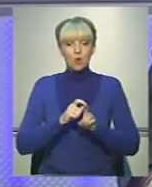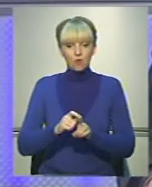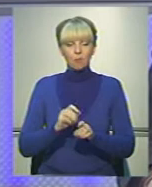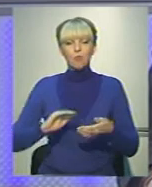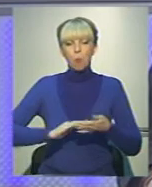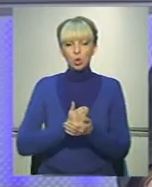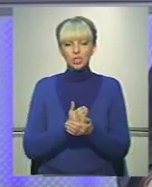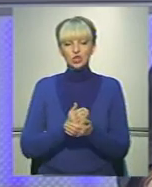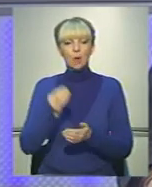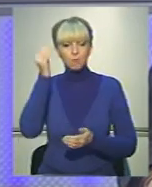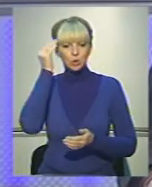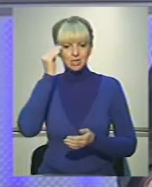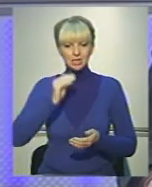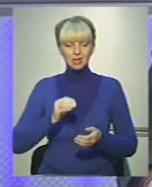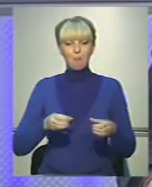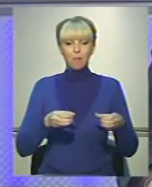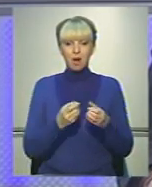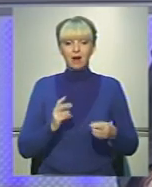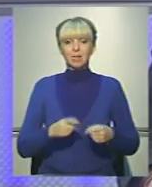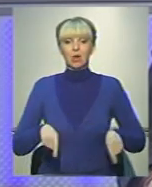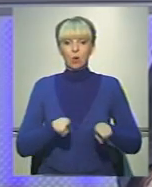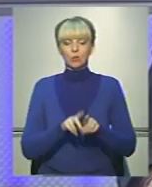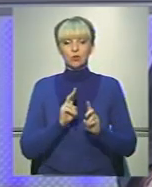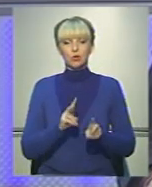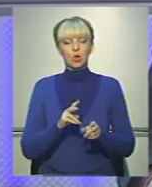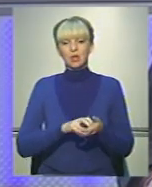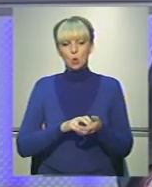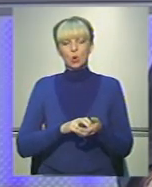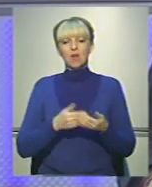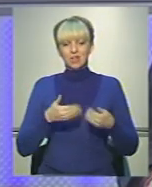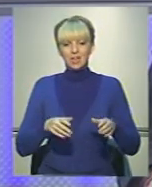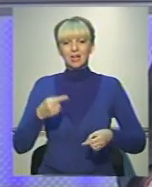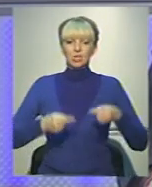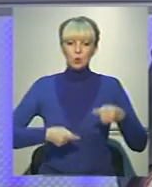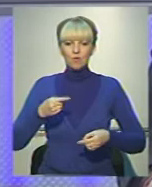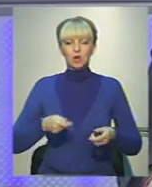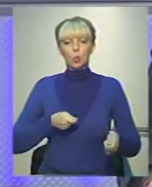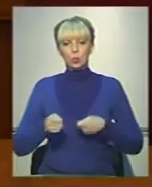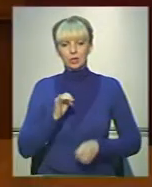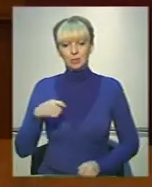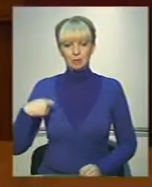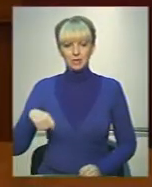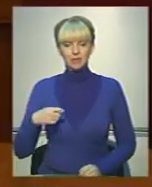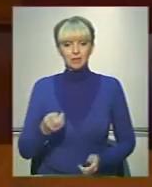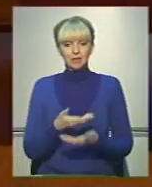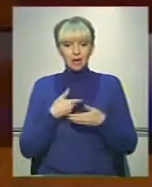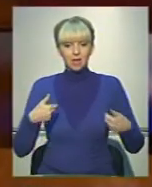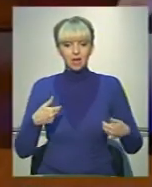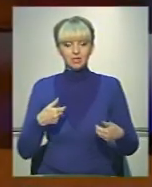в політичній позиції партії. Як такої, що не боїться відкрито критикувати уряд та президента. На нас